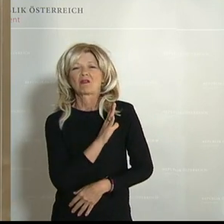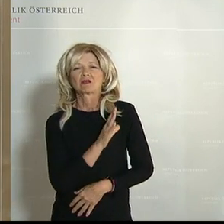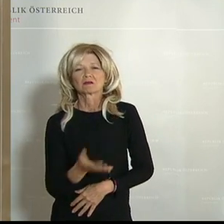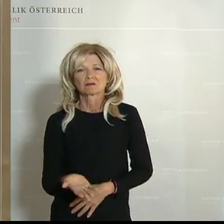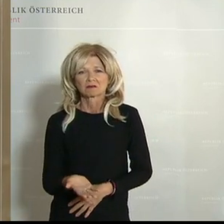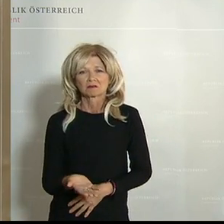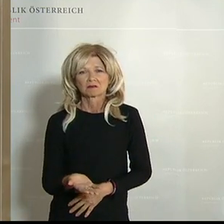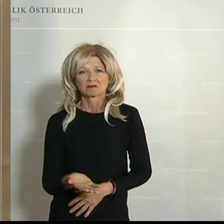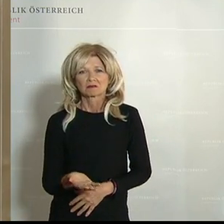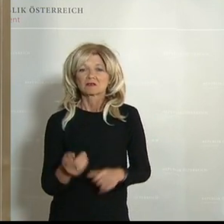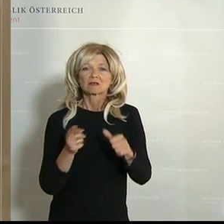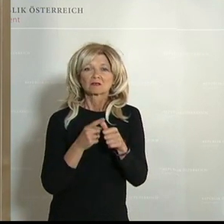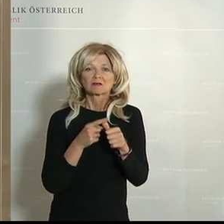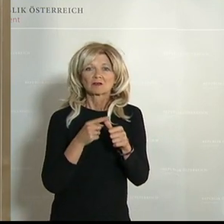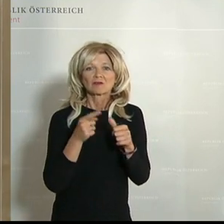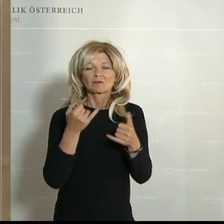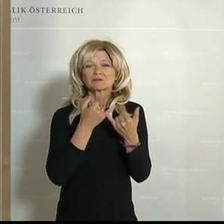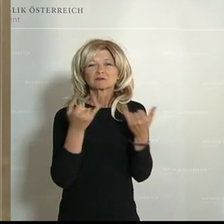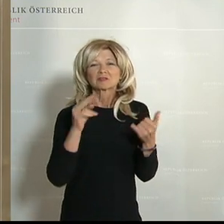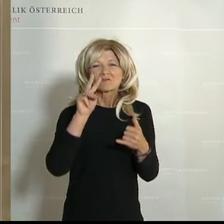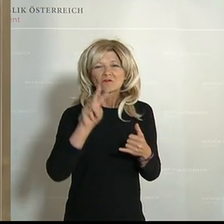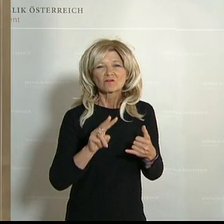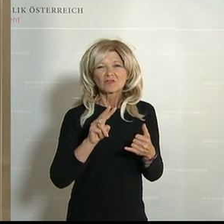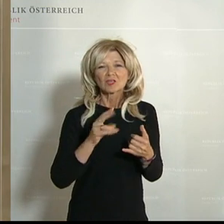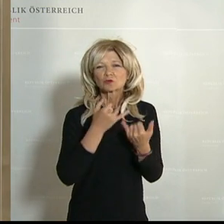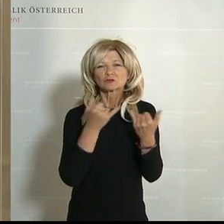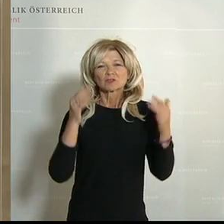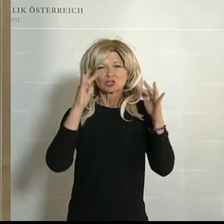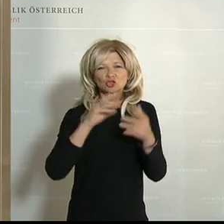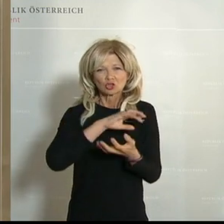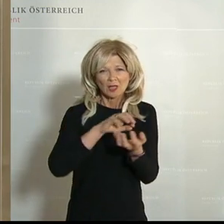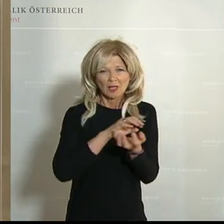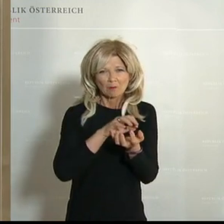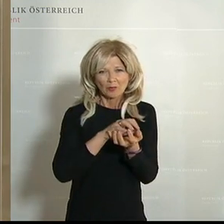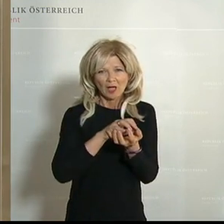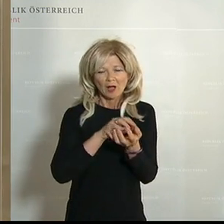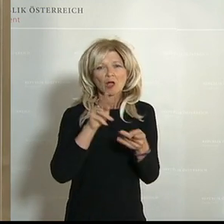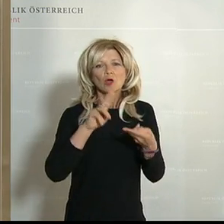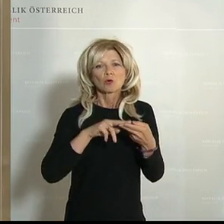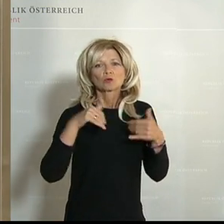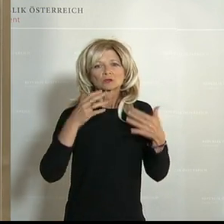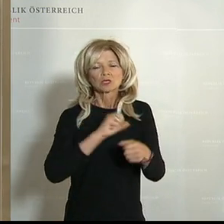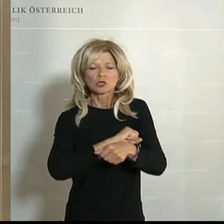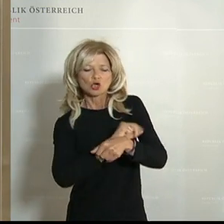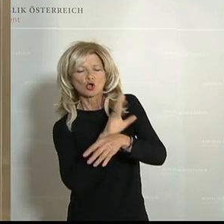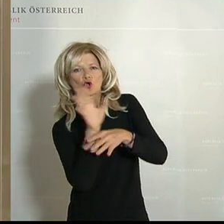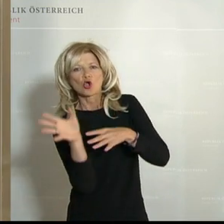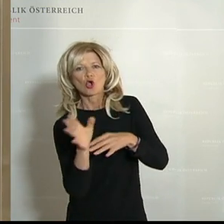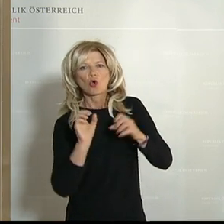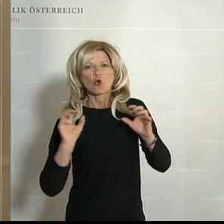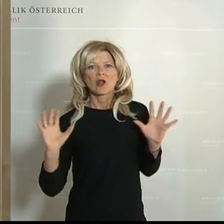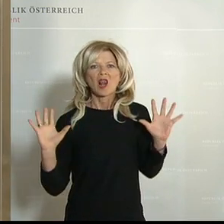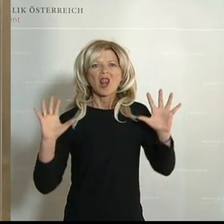und dass aus einem Virusschneeball eine Corona-Lawine wird. Das ist es geworden in acht Tagen, die sich über ganz